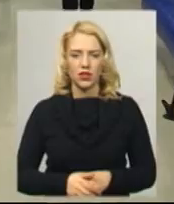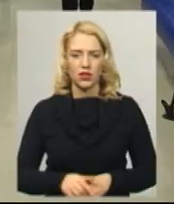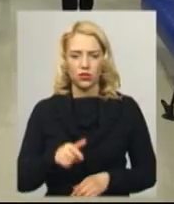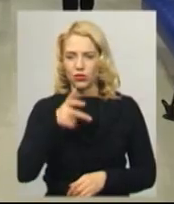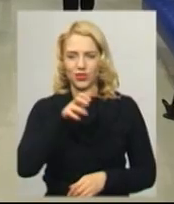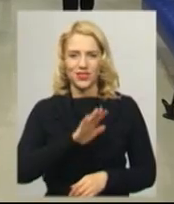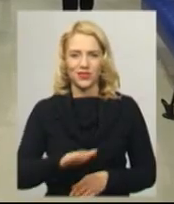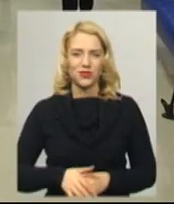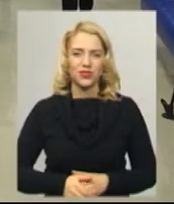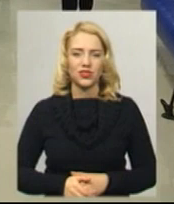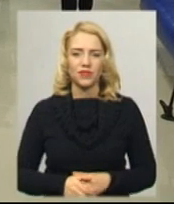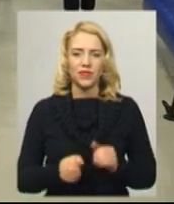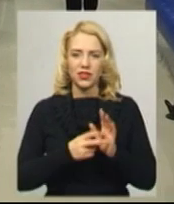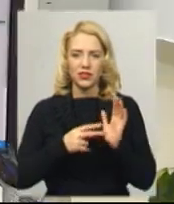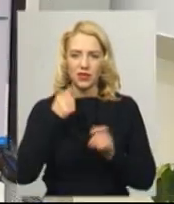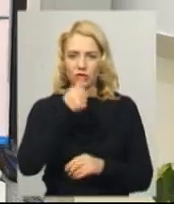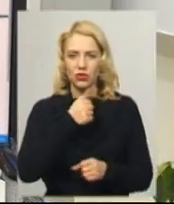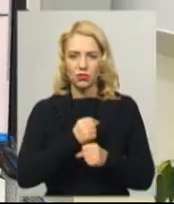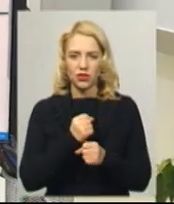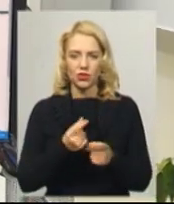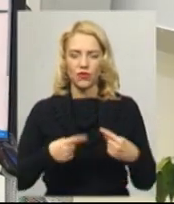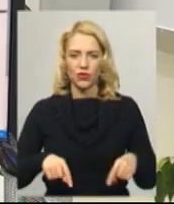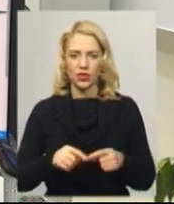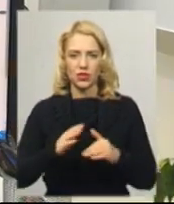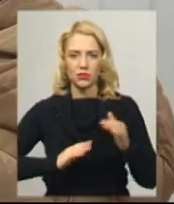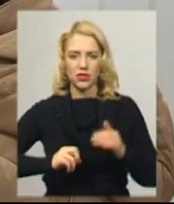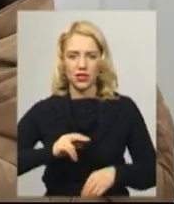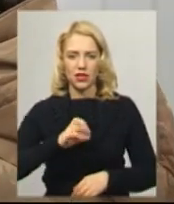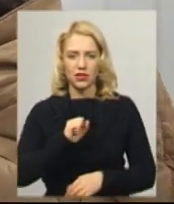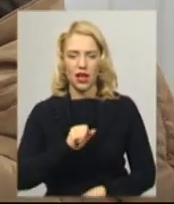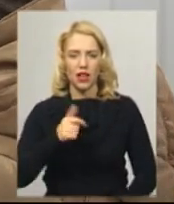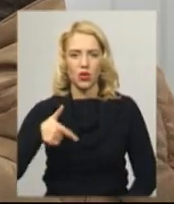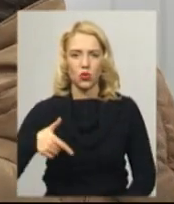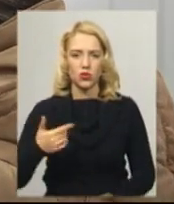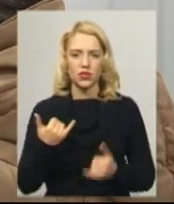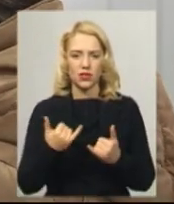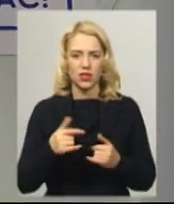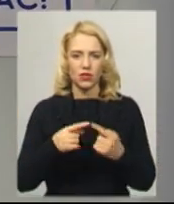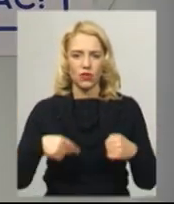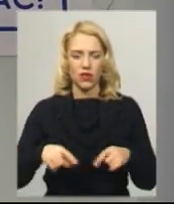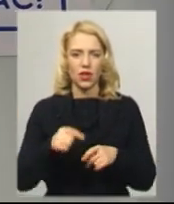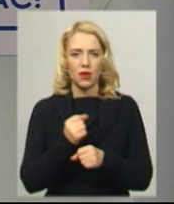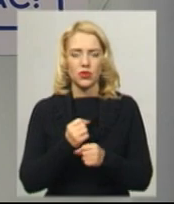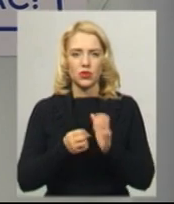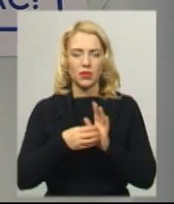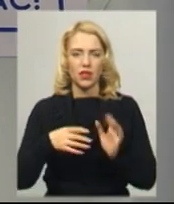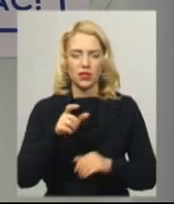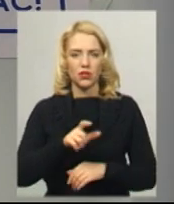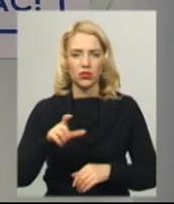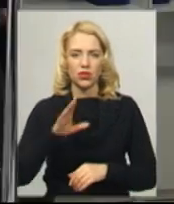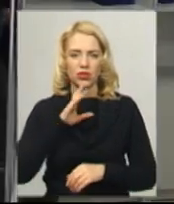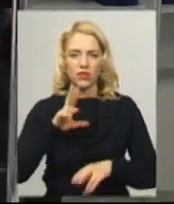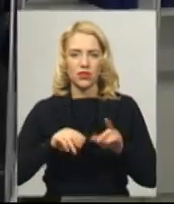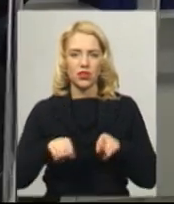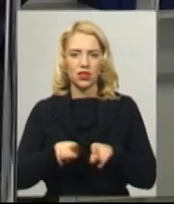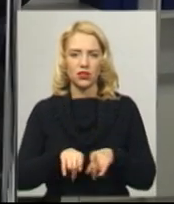скучно. 17 років працює у відділі провідний спеціаліст Алла Гуцул. За її словами, зараз у відділі працює 15 людей. Жінка вважає, такі